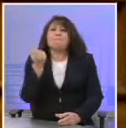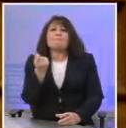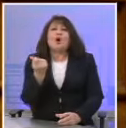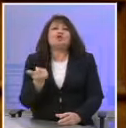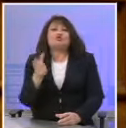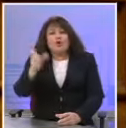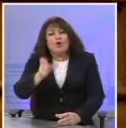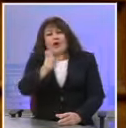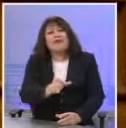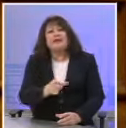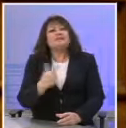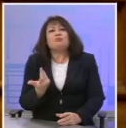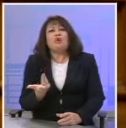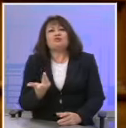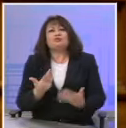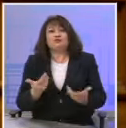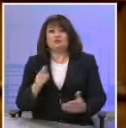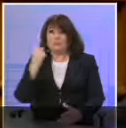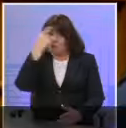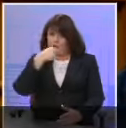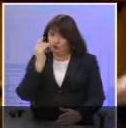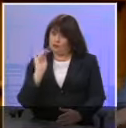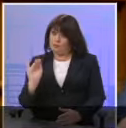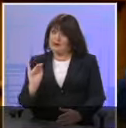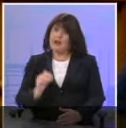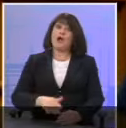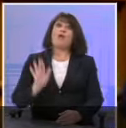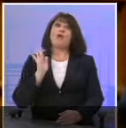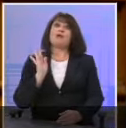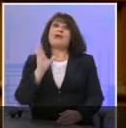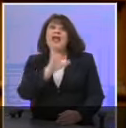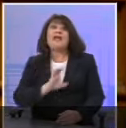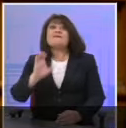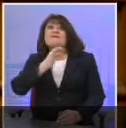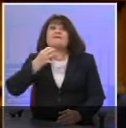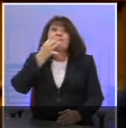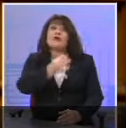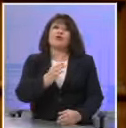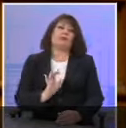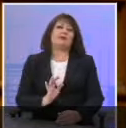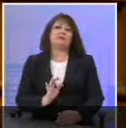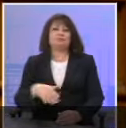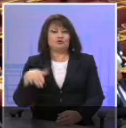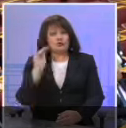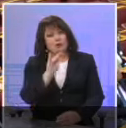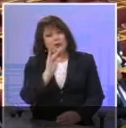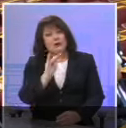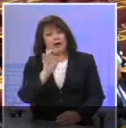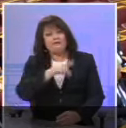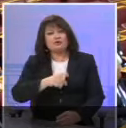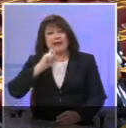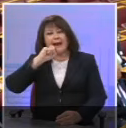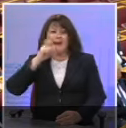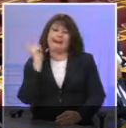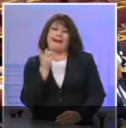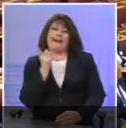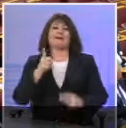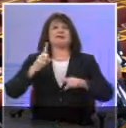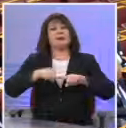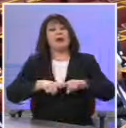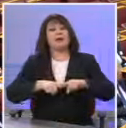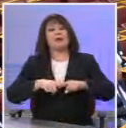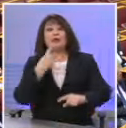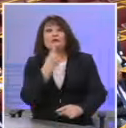Ακούστε, δεν απευθύνομαι σε εσάς. Απευθύνομαι στους Ευρωπαίους εταίρους, απευθύνομαι σε αυτούς που κουνάνε τον δάχτυλο στην Ελλάδα.